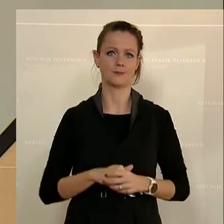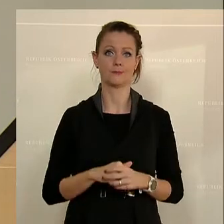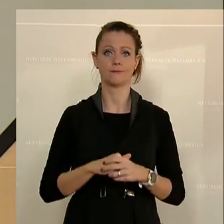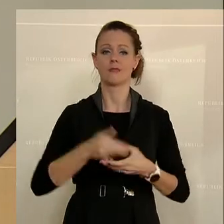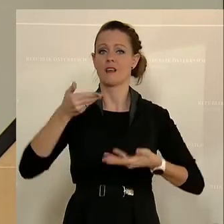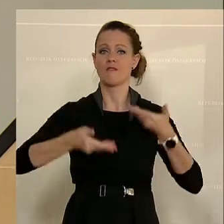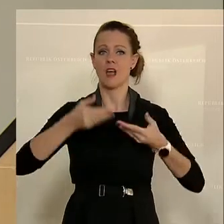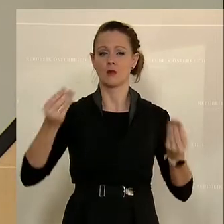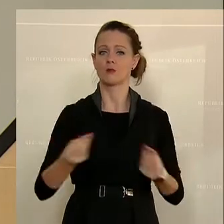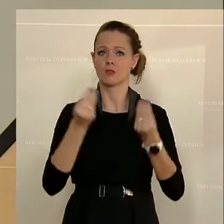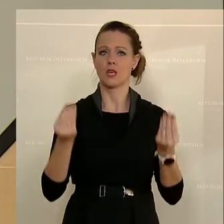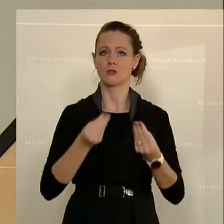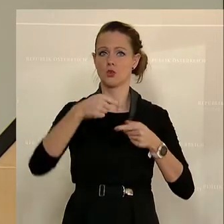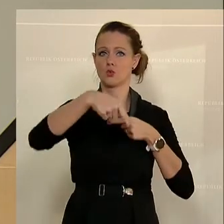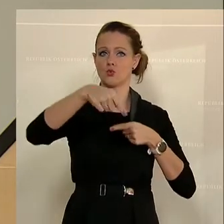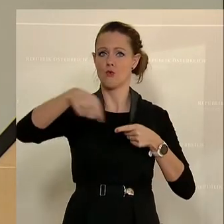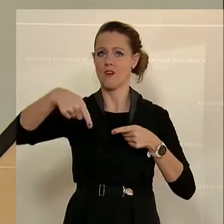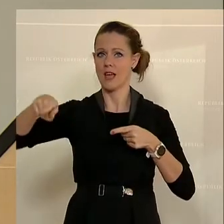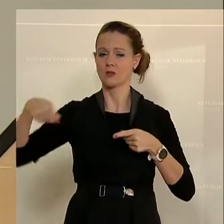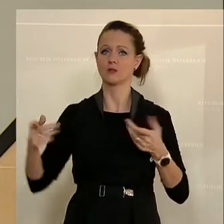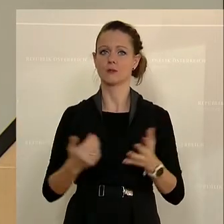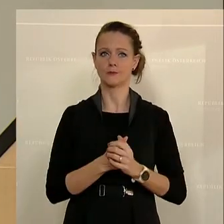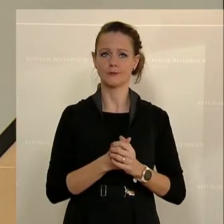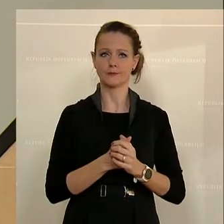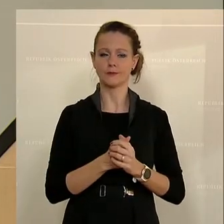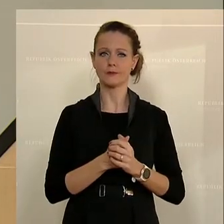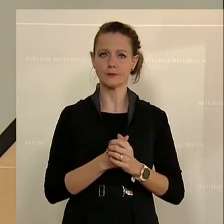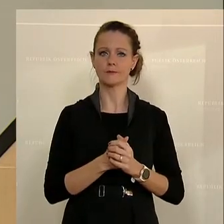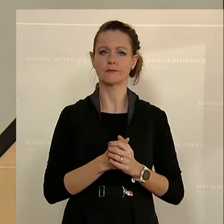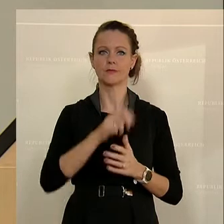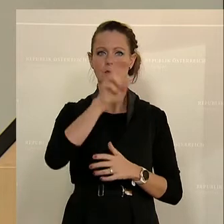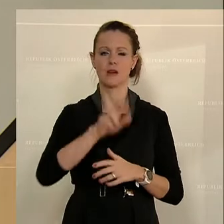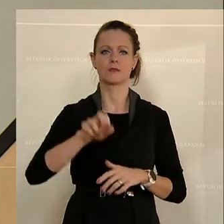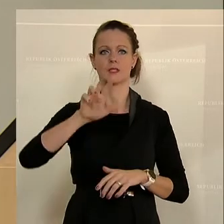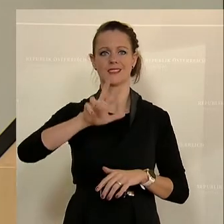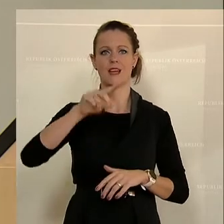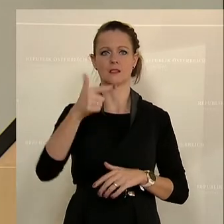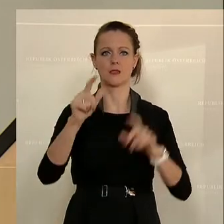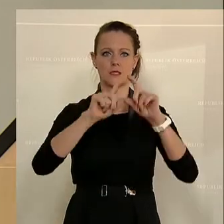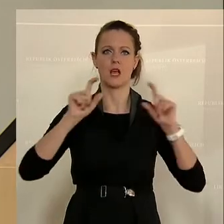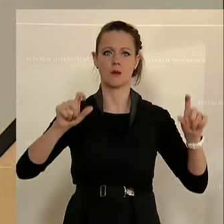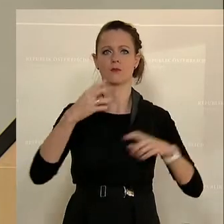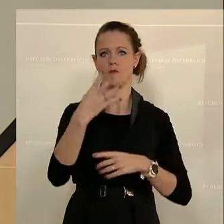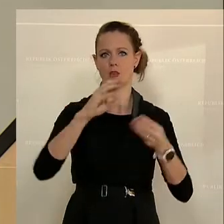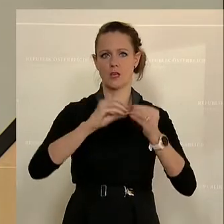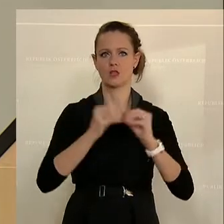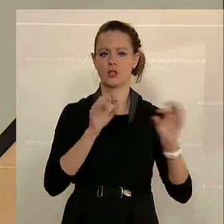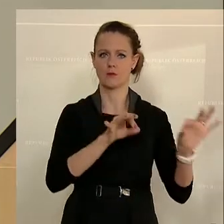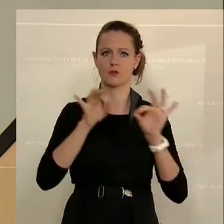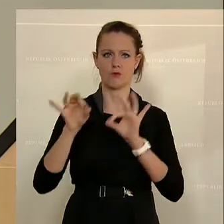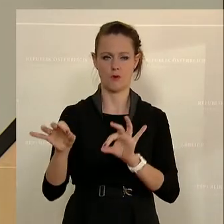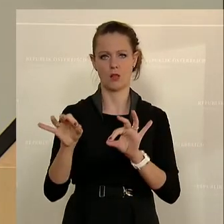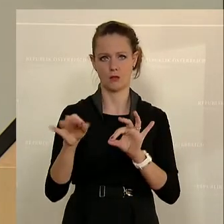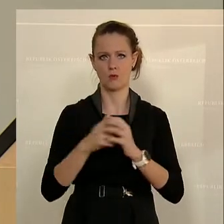Verhandlungsgegenstände, deren Zuweisung, verweise ich gemäß § 23 Absatz 4 der Geschäftsordnung auf